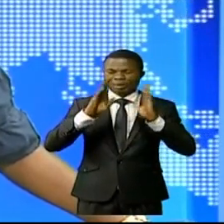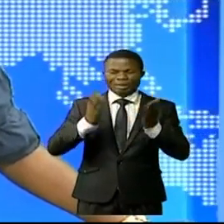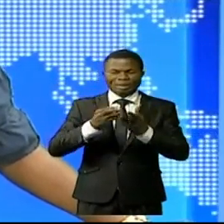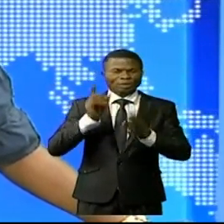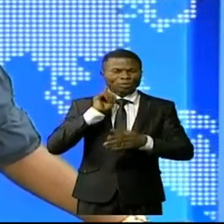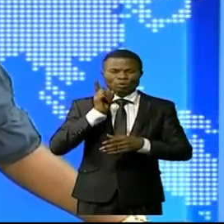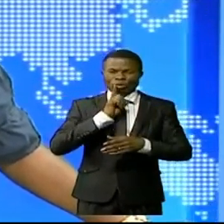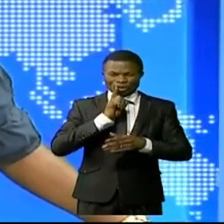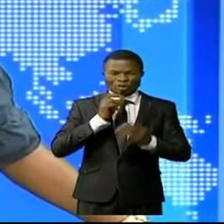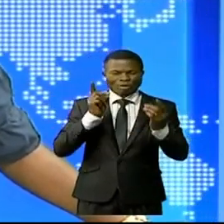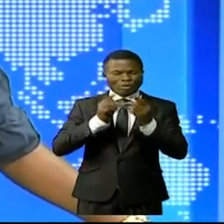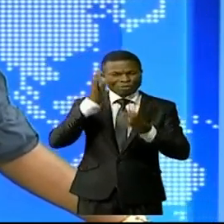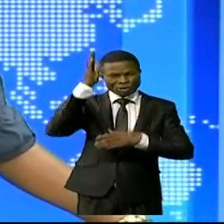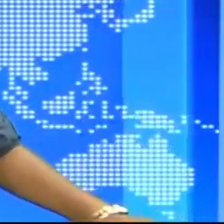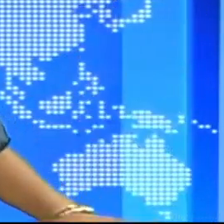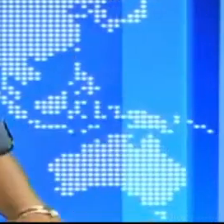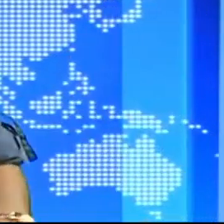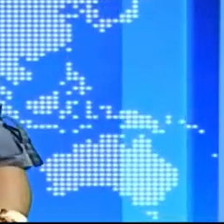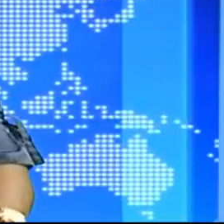portez-vous bien et au revoir